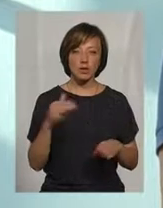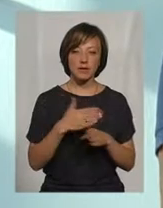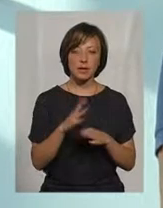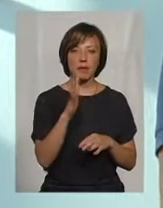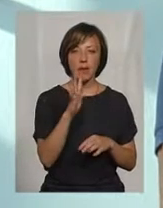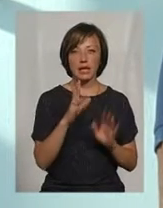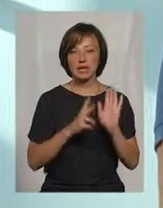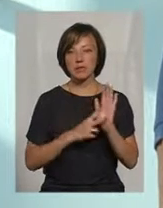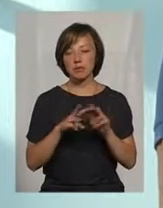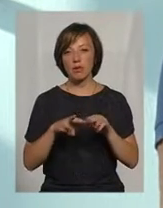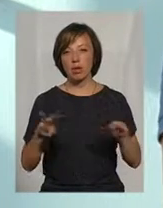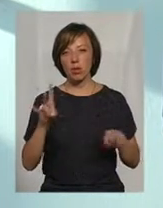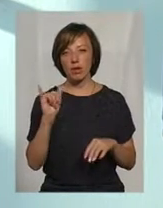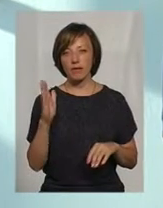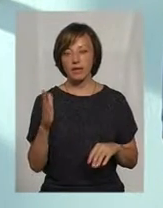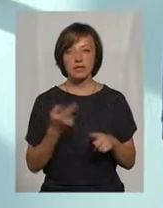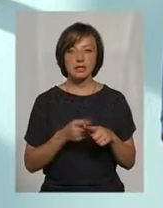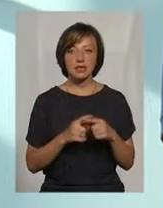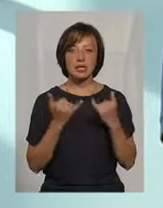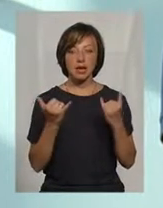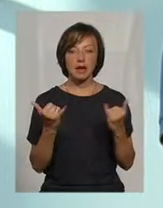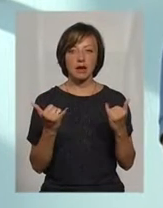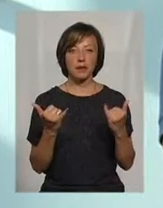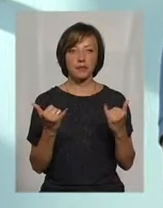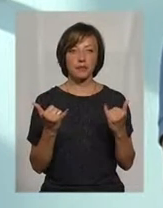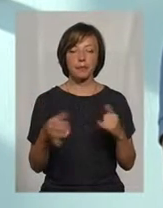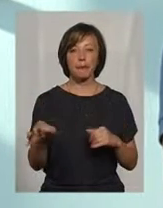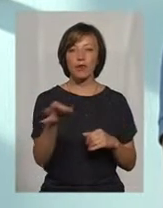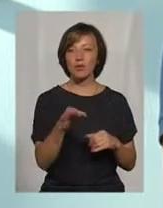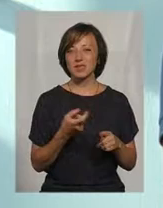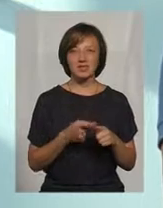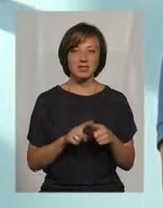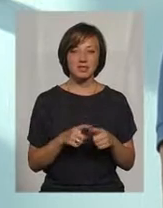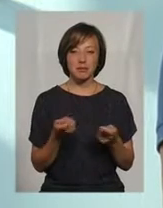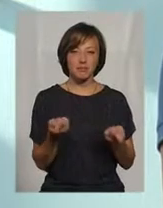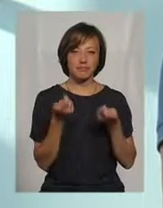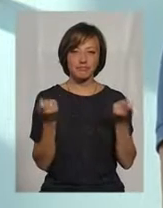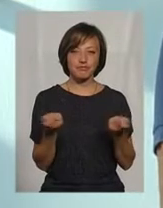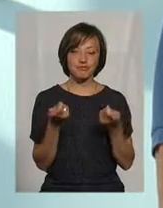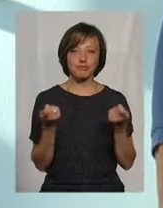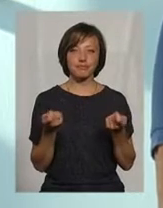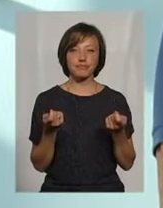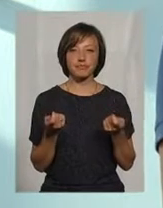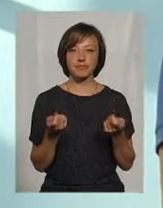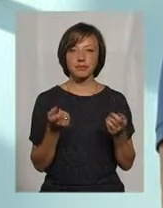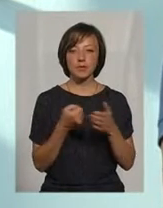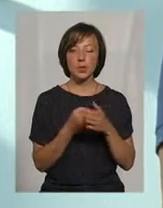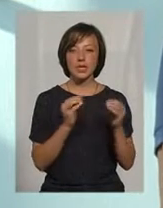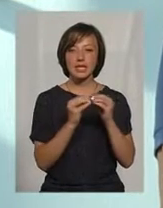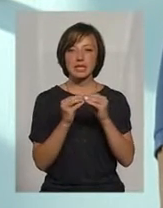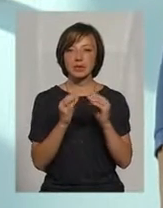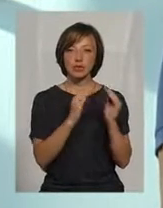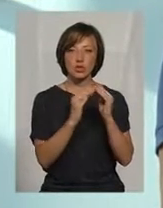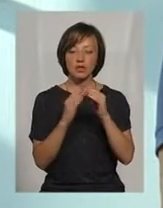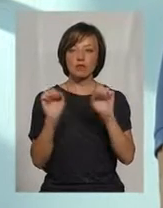5-7 мільйонів. Це для області, це капля в морі. Ну, це до 10 будинків, можна,